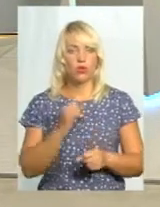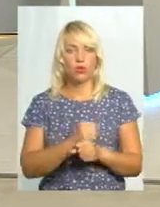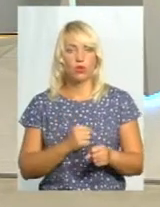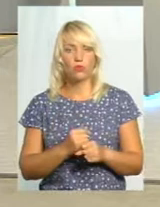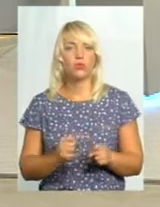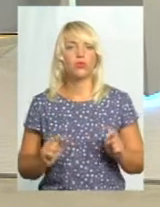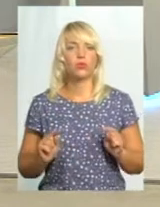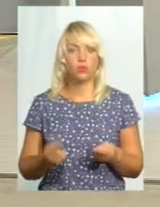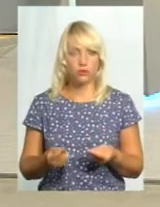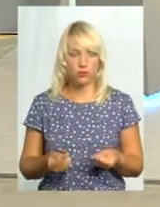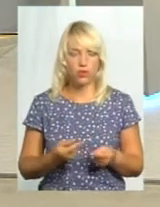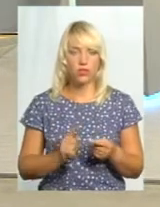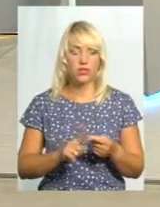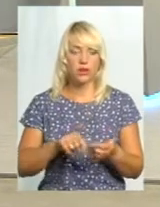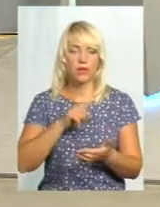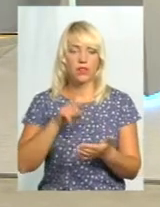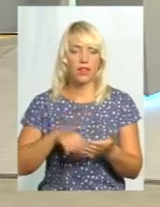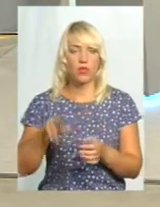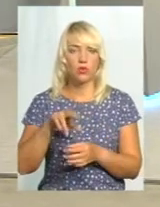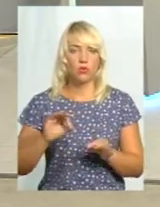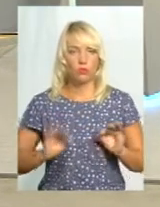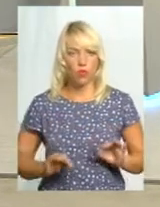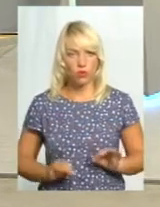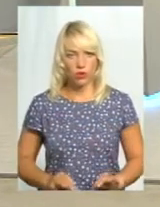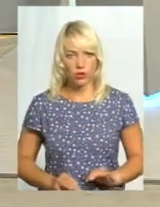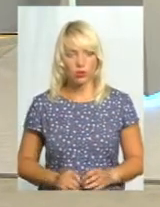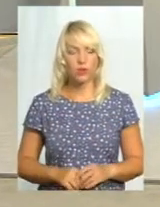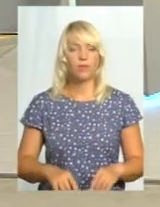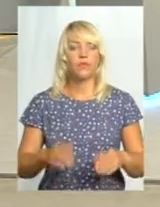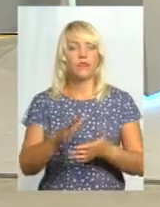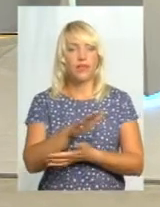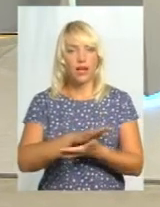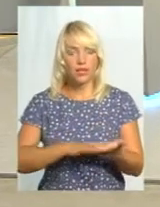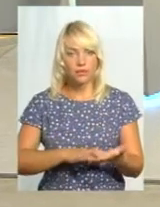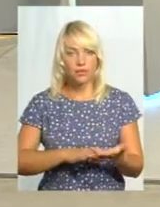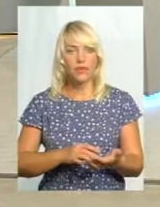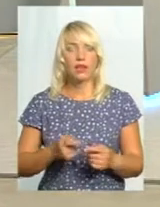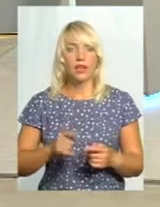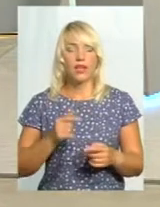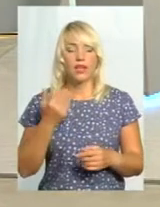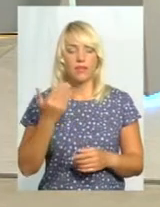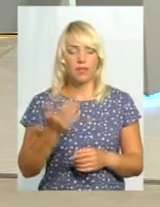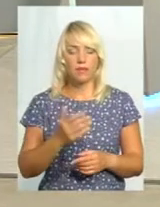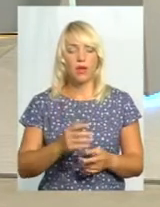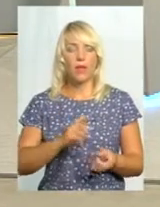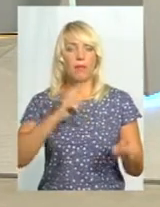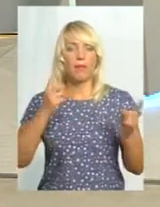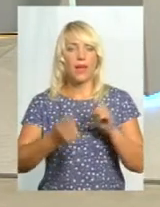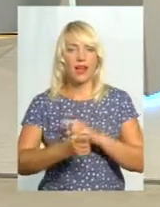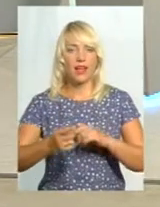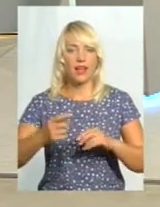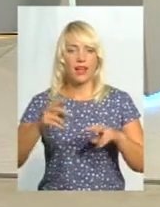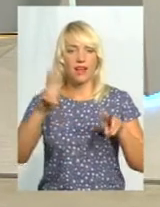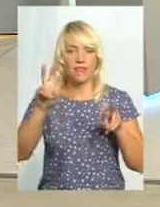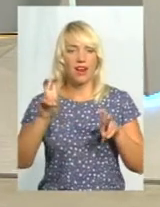Чому? Це питання до прокуратури, звичайно такі. Далі їм просто перекваліфікували або навіть не